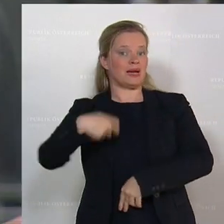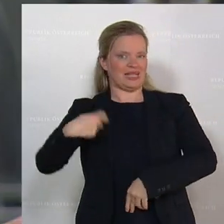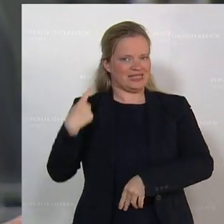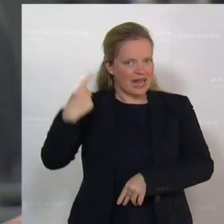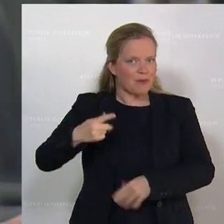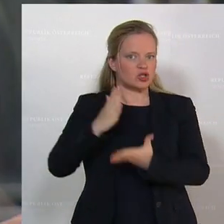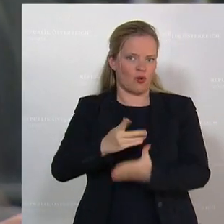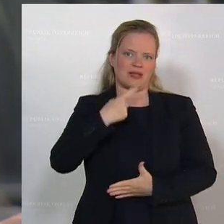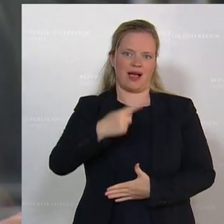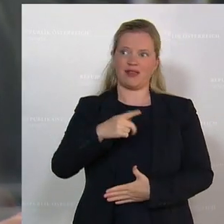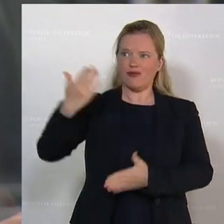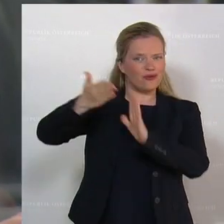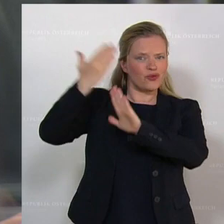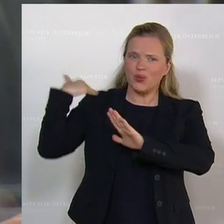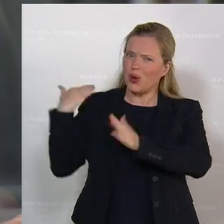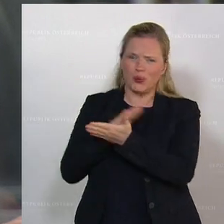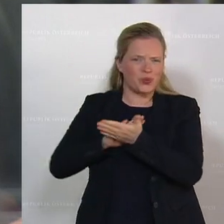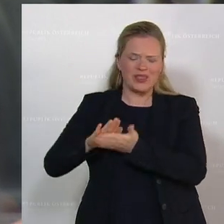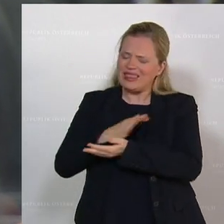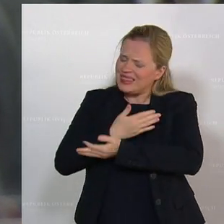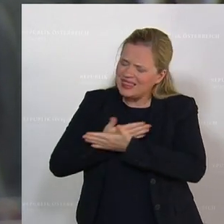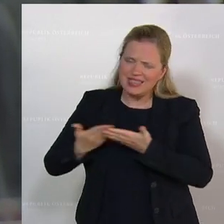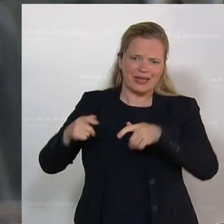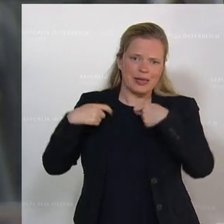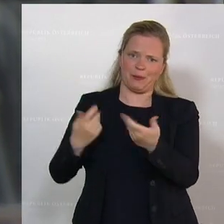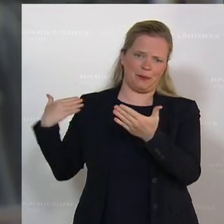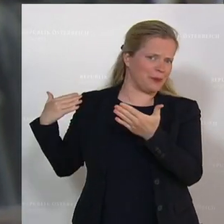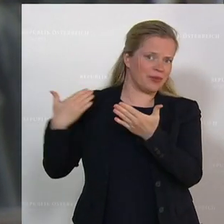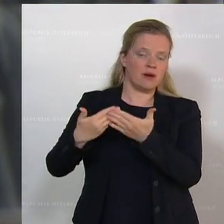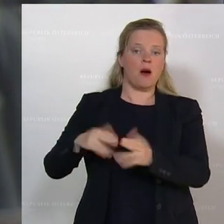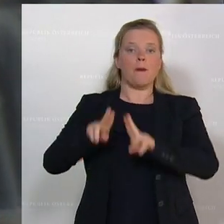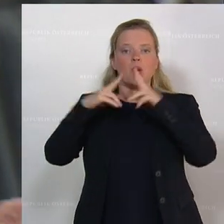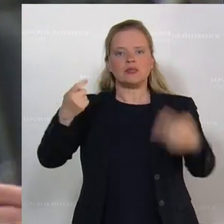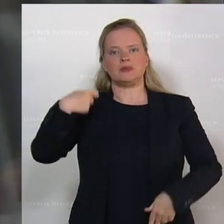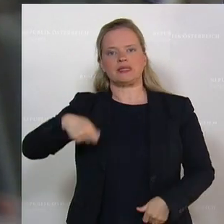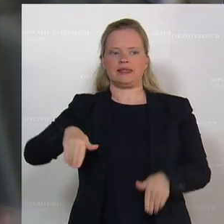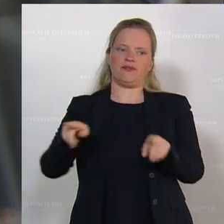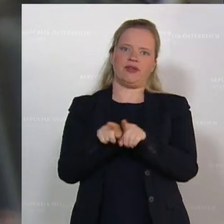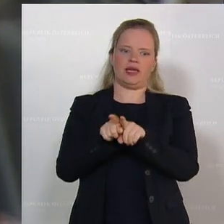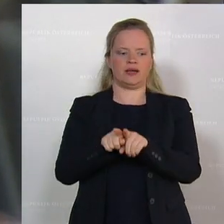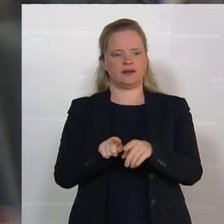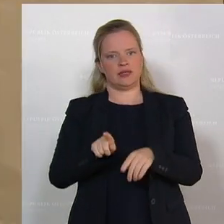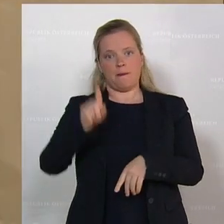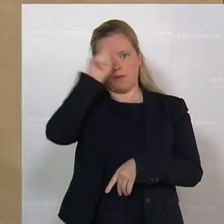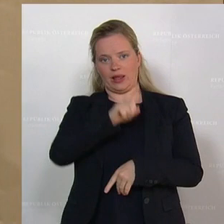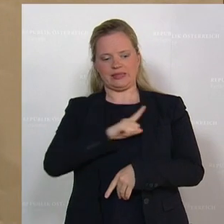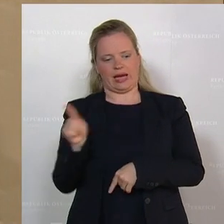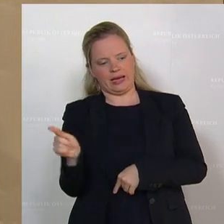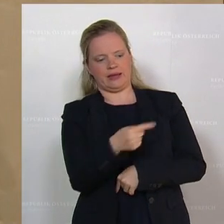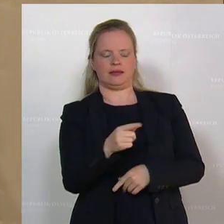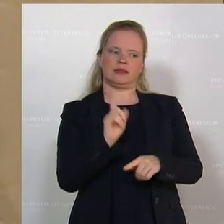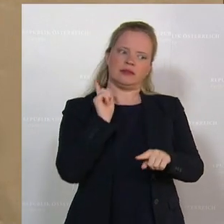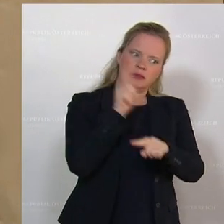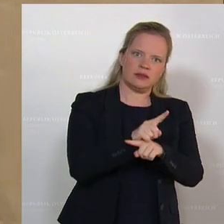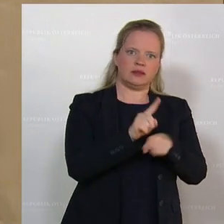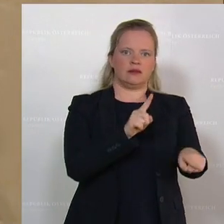es gesagt, das gab es noch nie in Österreich, bis der Bundespräsident quasi mit der Polizei vor der Tür steht als Exekutor.